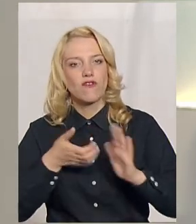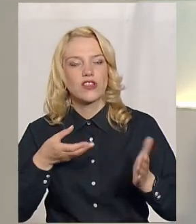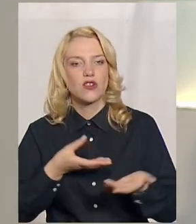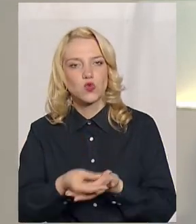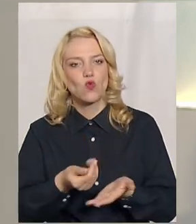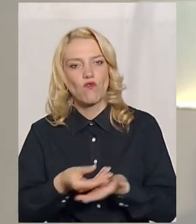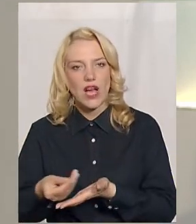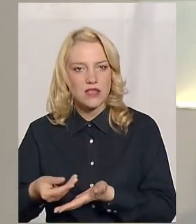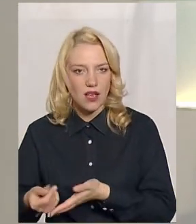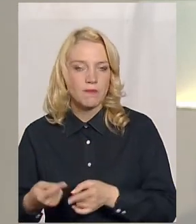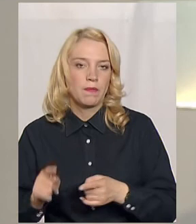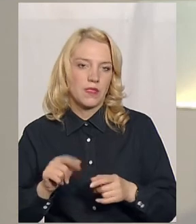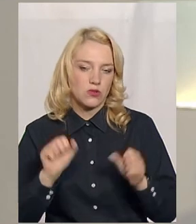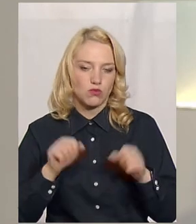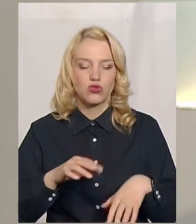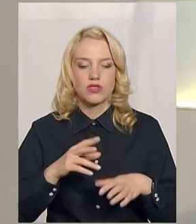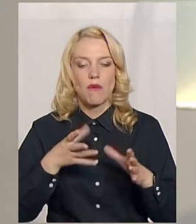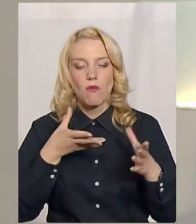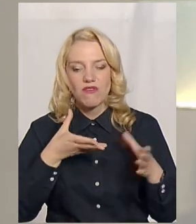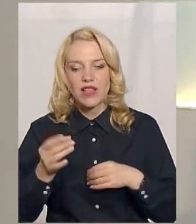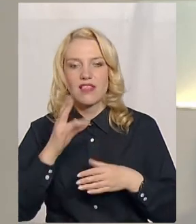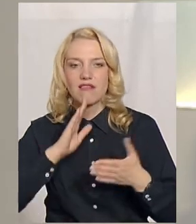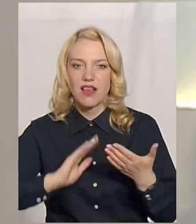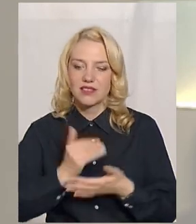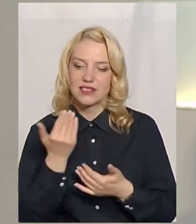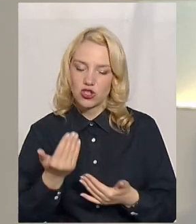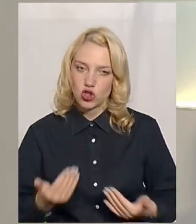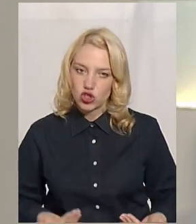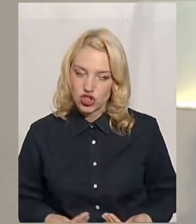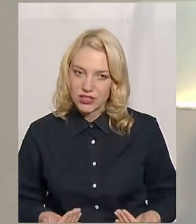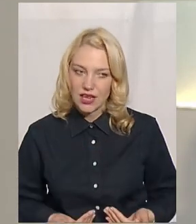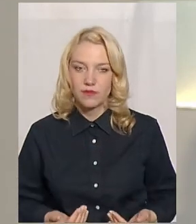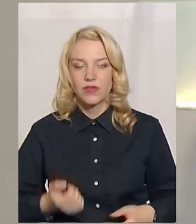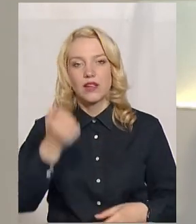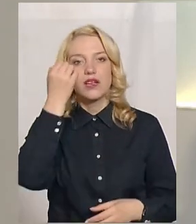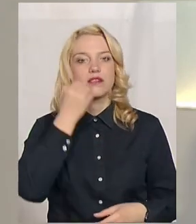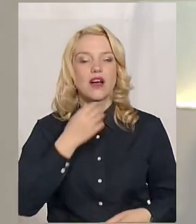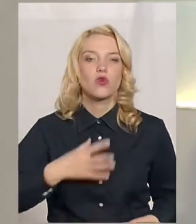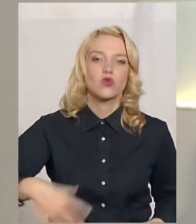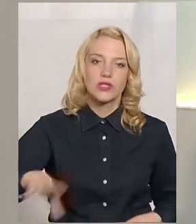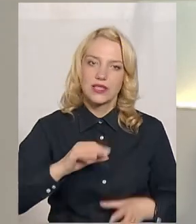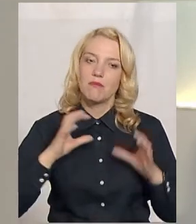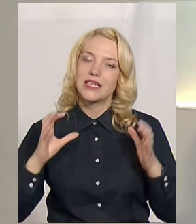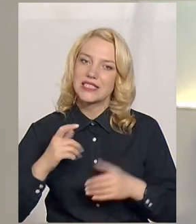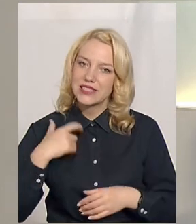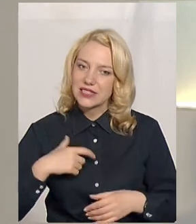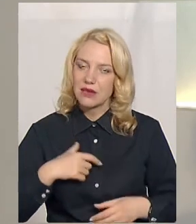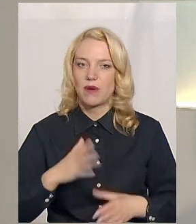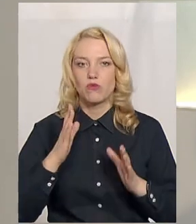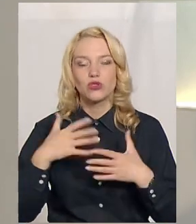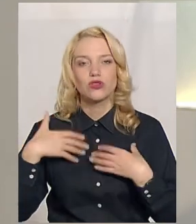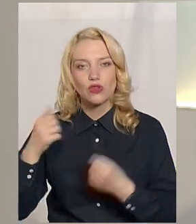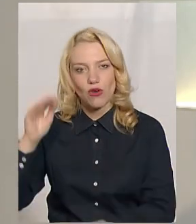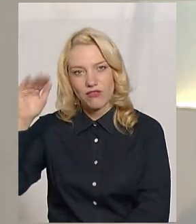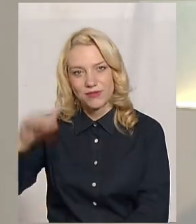позначитись на якості їхнього життя, не знаємо, як на тривалості. Дякую всім, бережіть себе, будьте здоровими і гарного